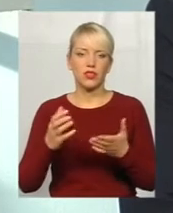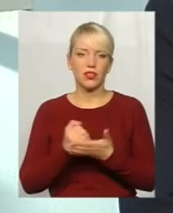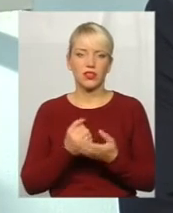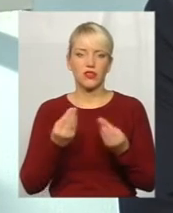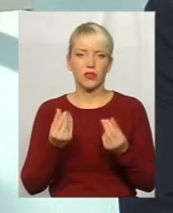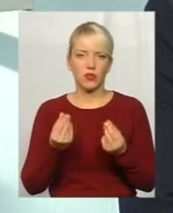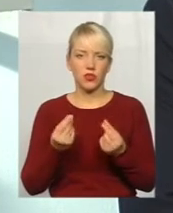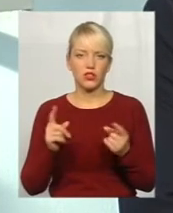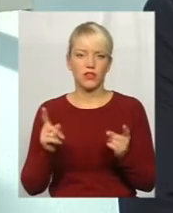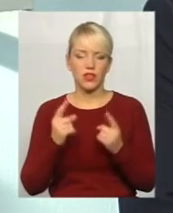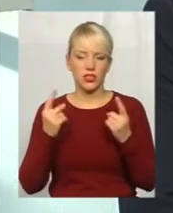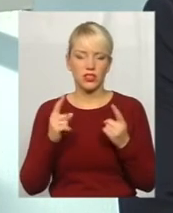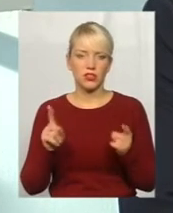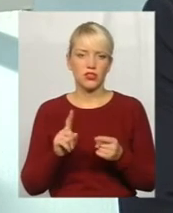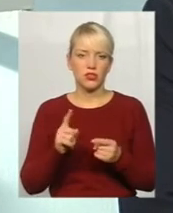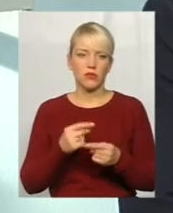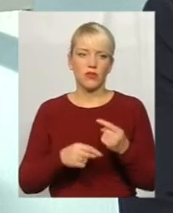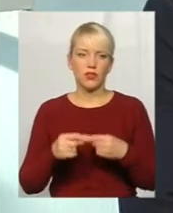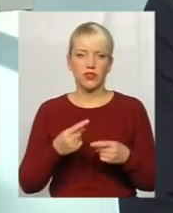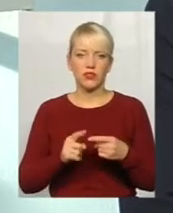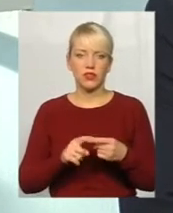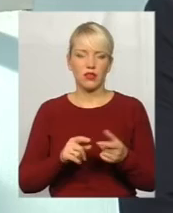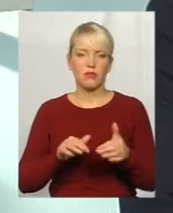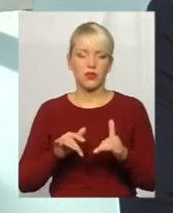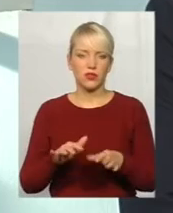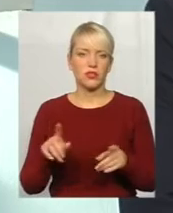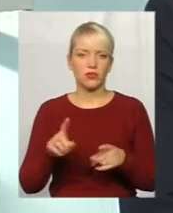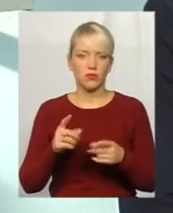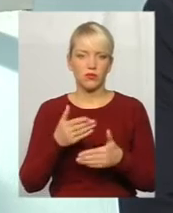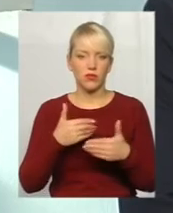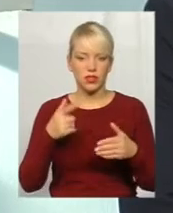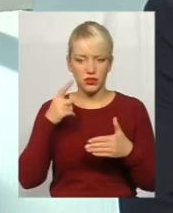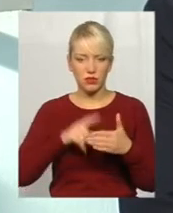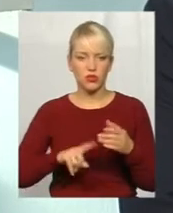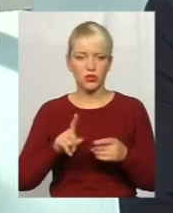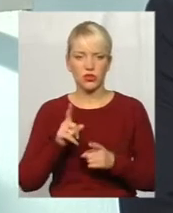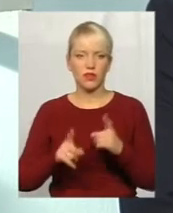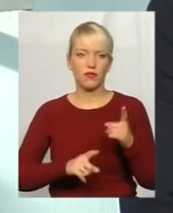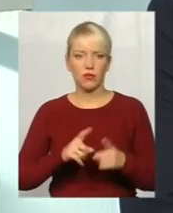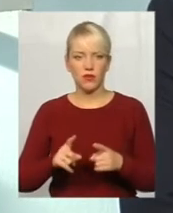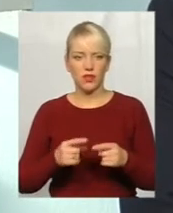величезні для того, щоб проводити цей процес. Тому ми надіємося, що з реформуванням,